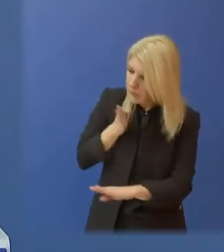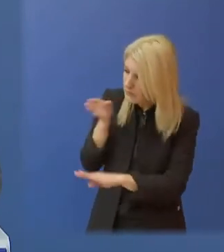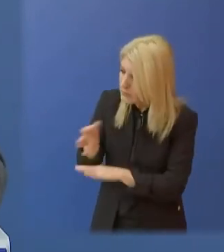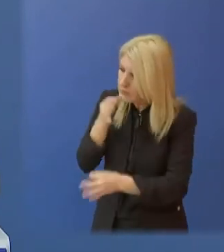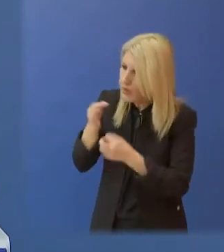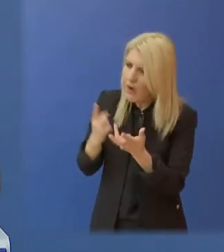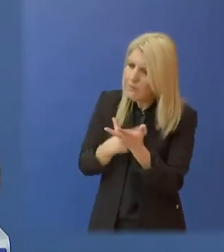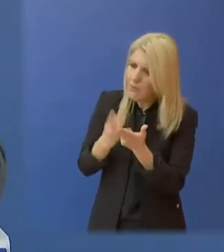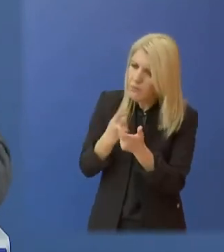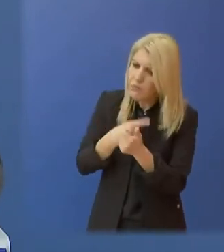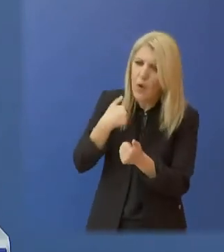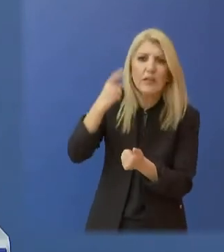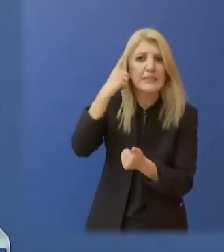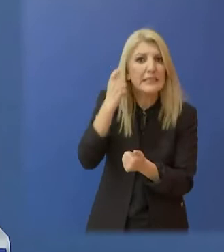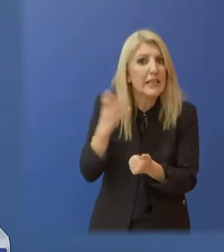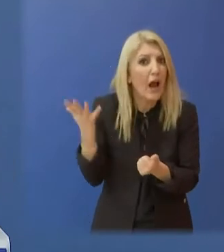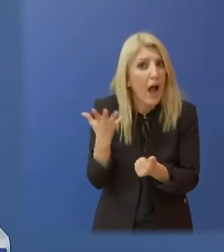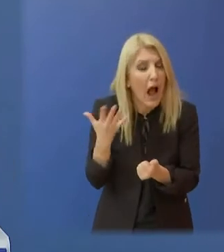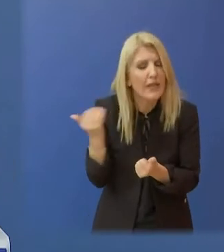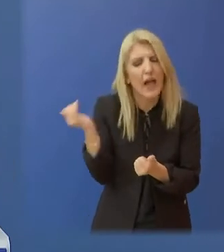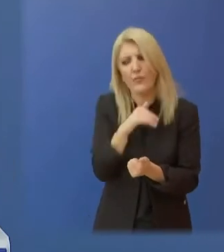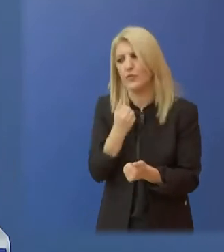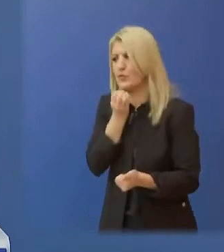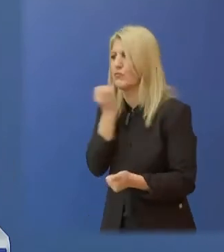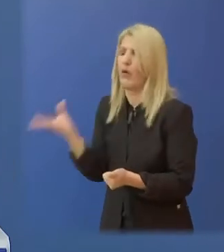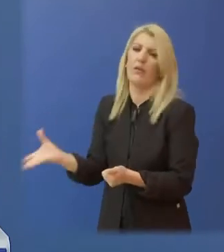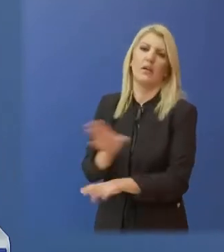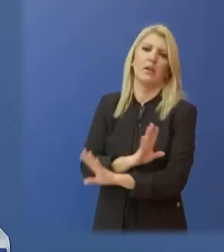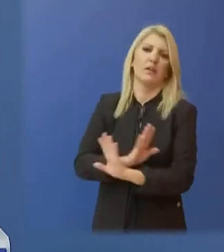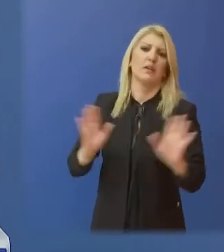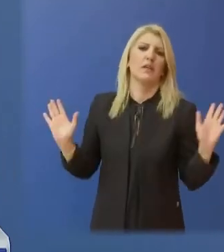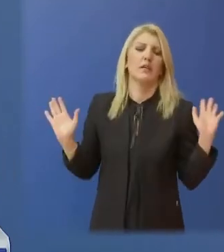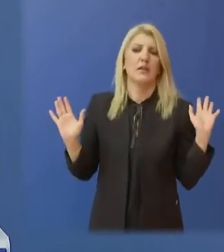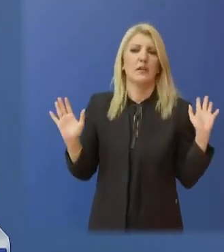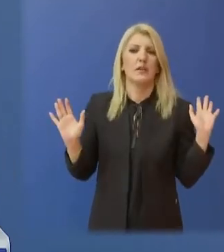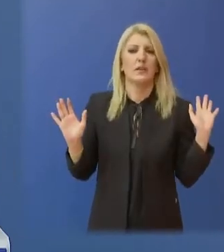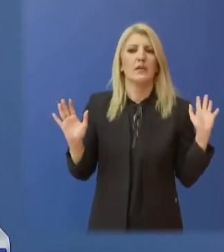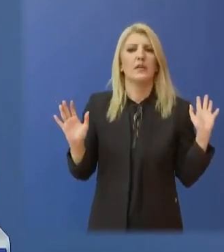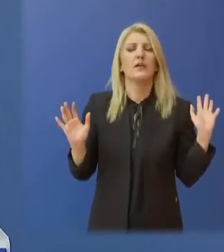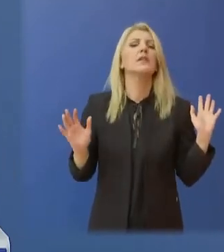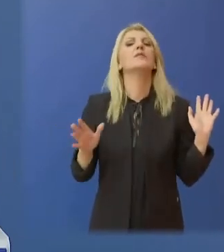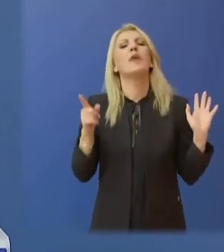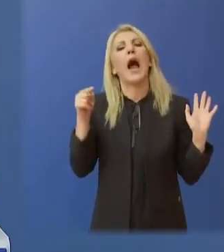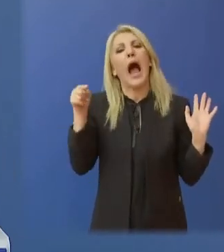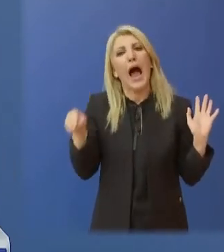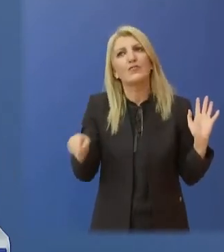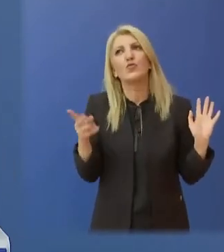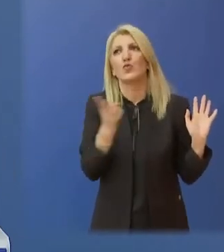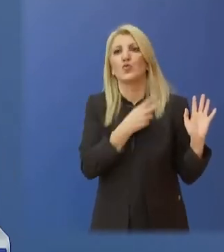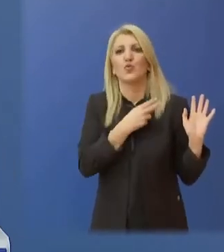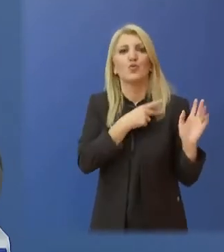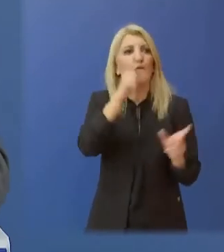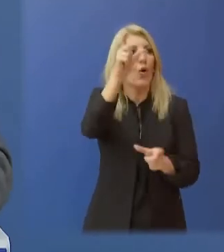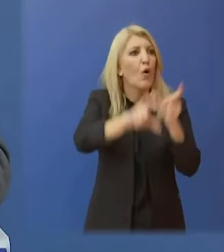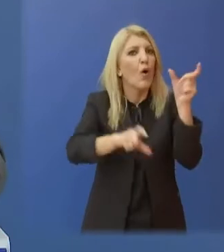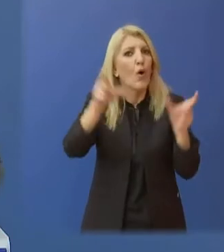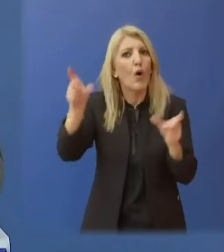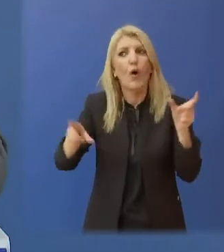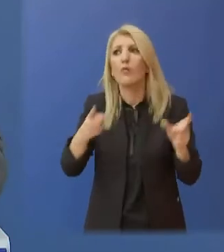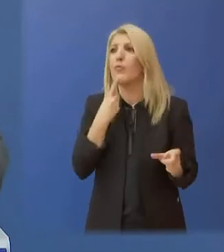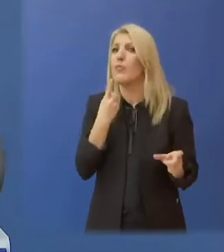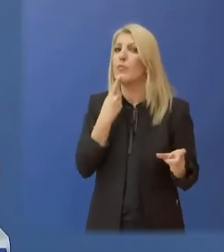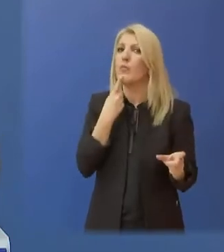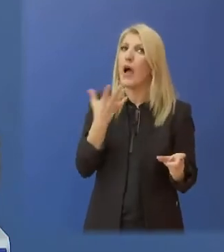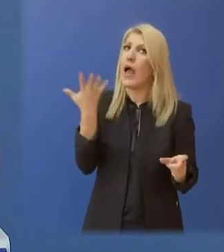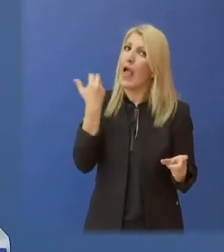πάνω από το θέμα αυτό. Και αυτό νομίζω είναι αυτό που πρέπει να κάνουν όλοι όσοι ισχυρίζονται ότι